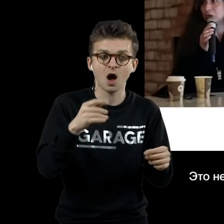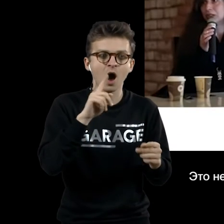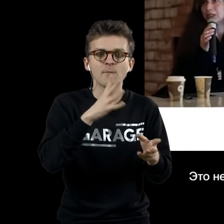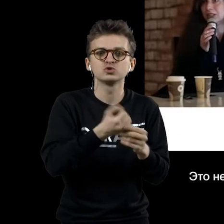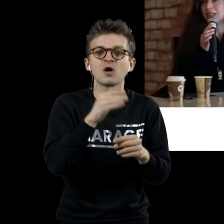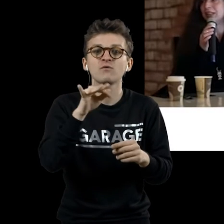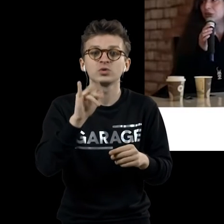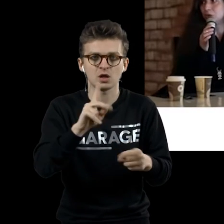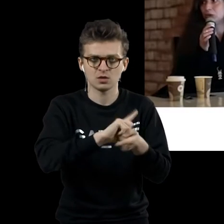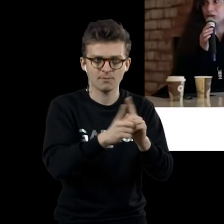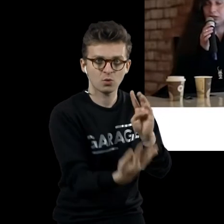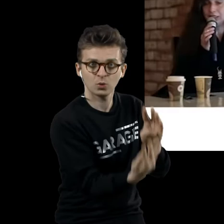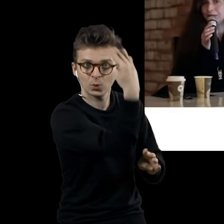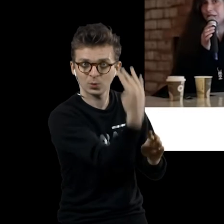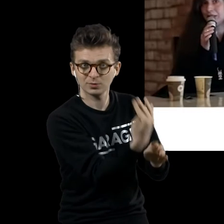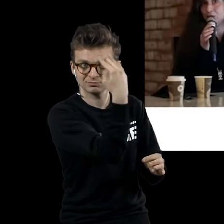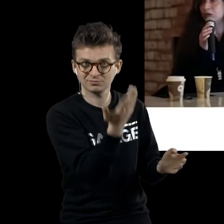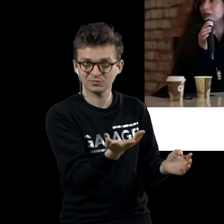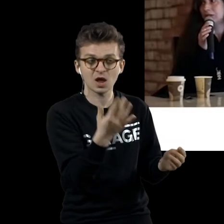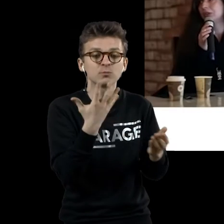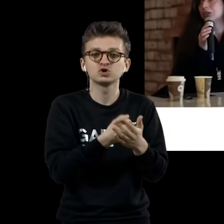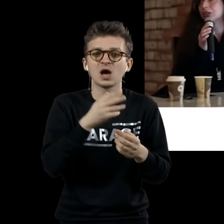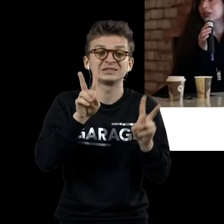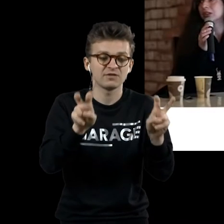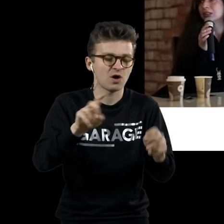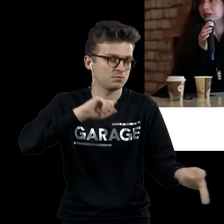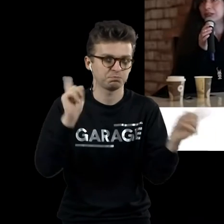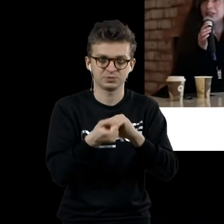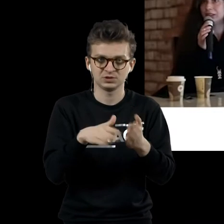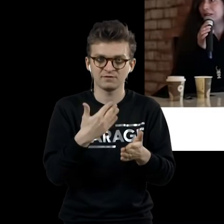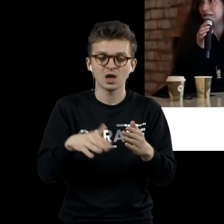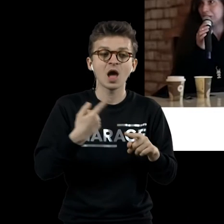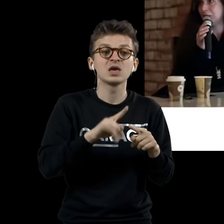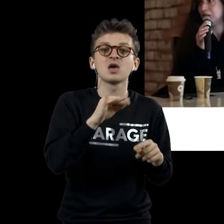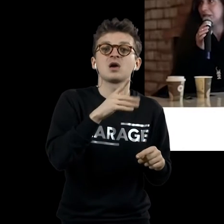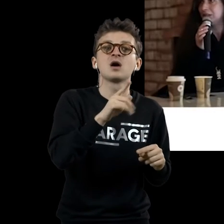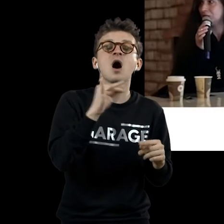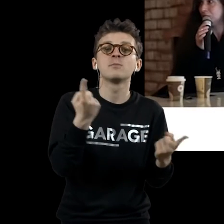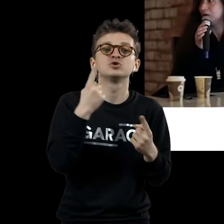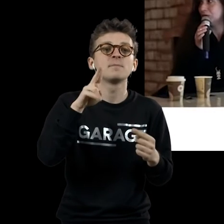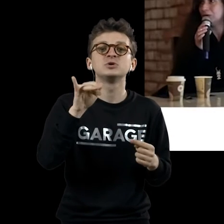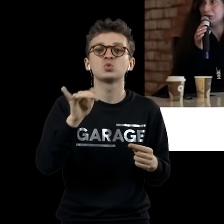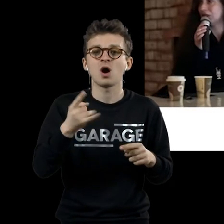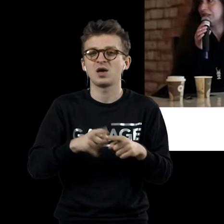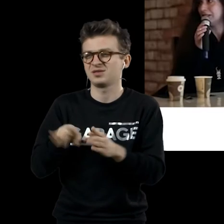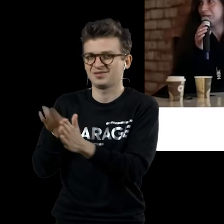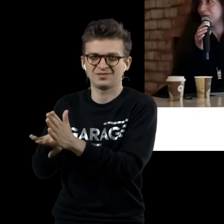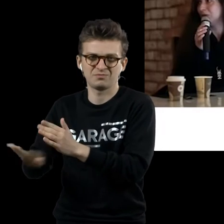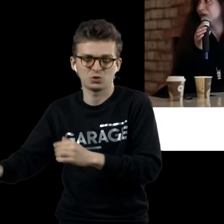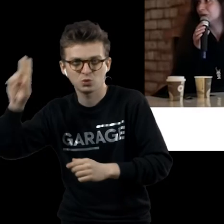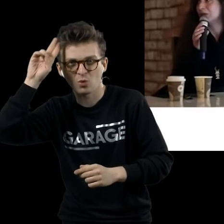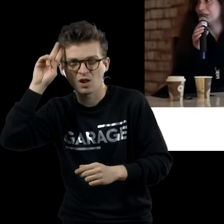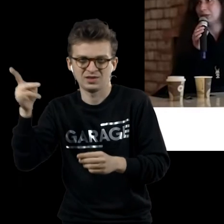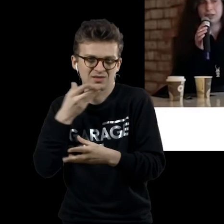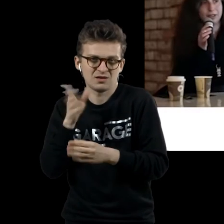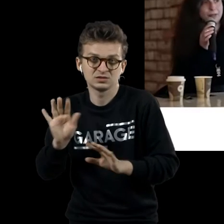противоположное. Это не что-то низменное, это что-то возвышенное. Фонтаны стоят на площадях, и что-то такое вот, версаль там,